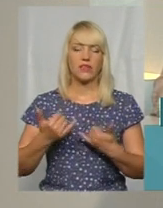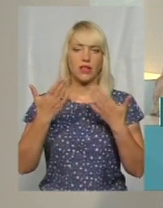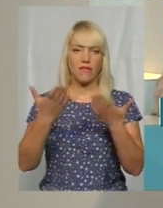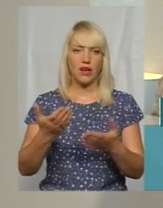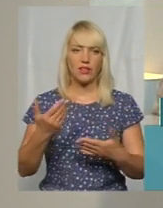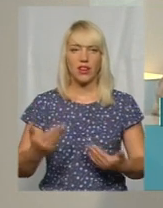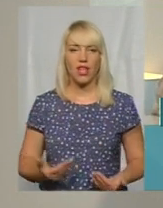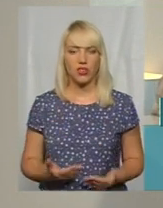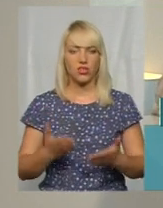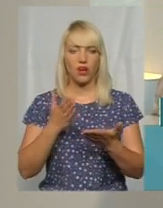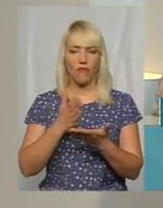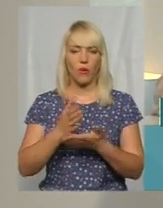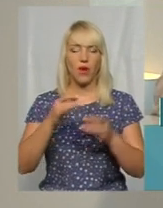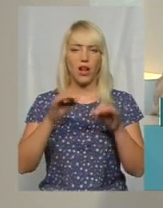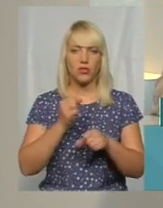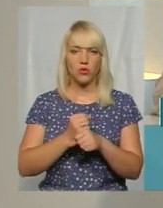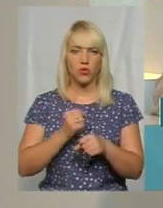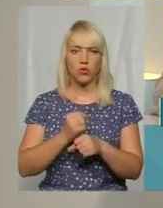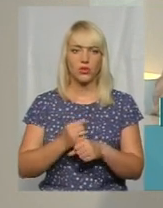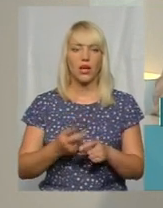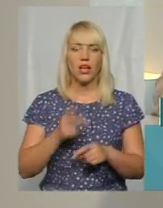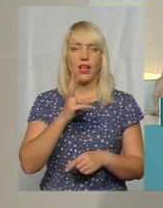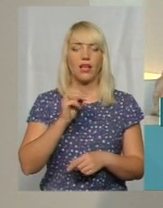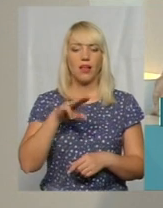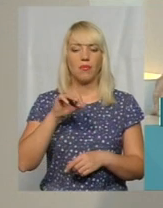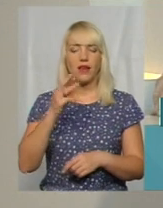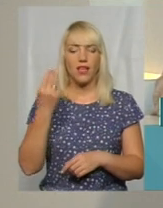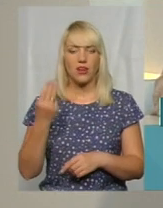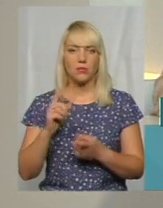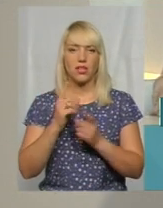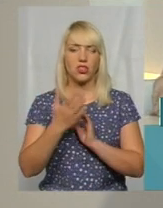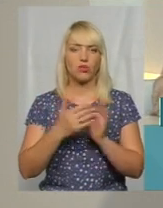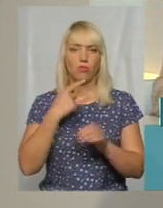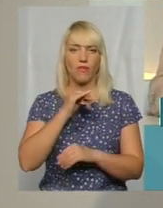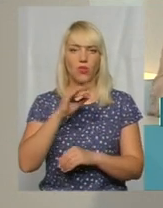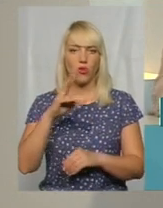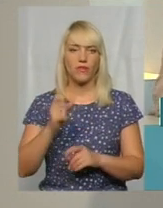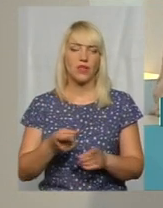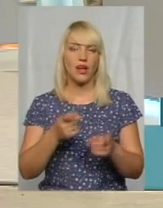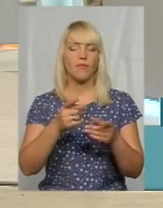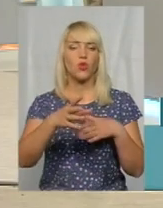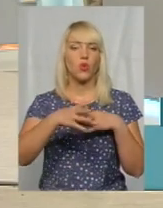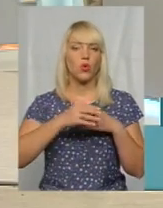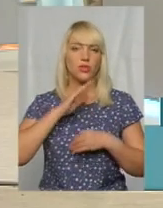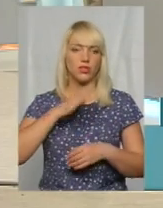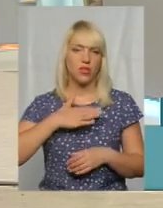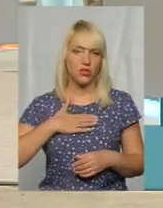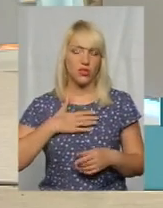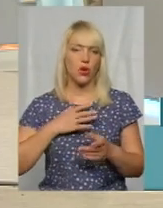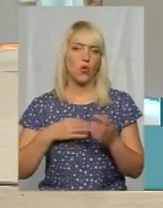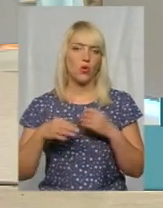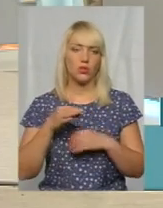працюють Олена Кеміняш та Оксана Фіновська. Вона перекладає на жестову мову. Долучайтеся до розмови. Пані Лілія,